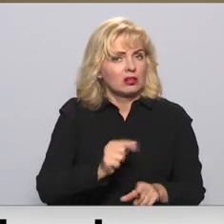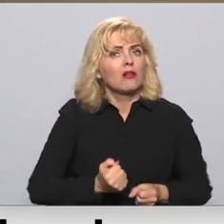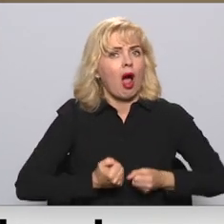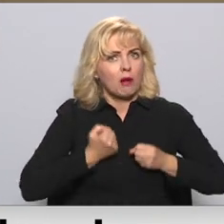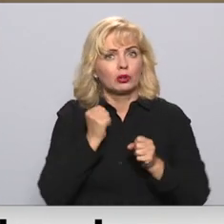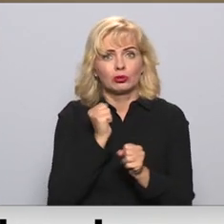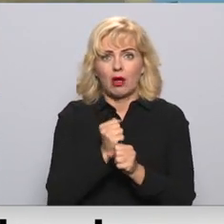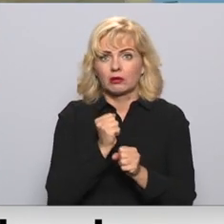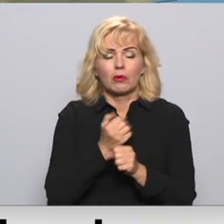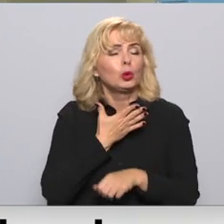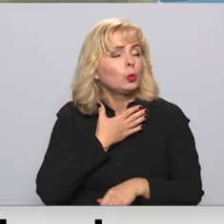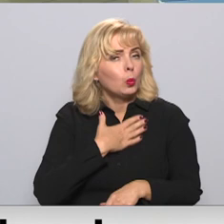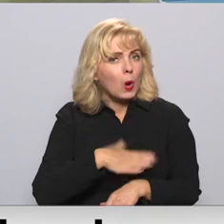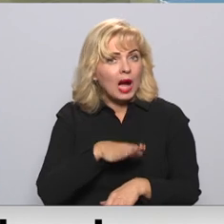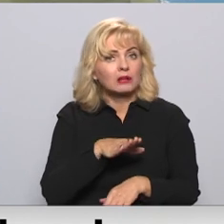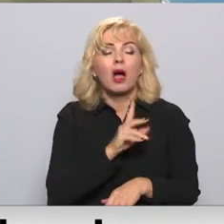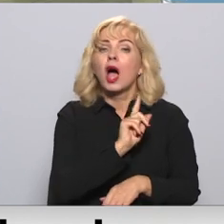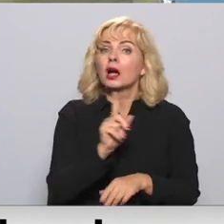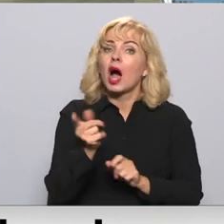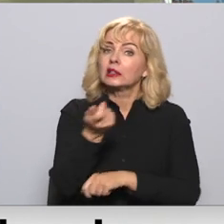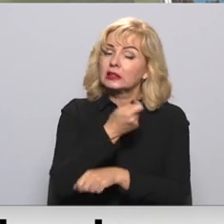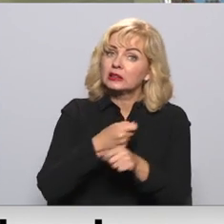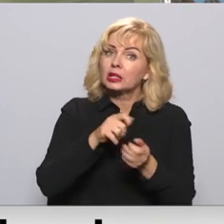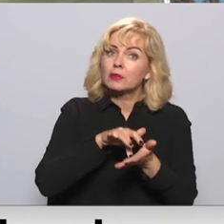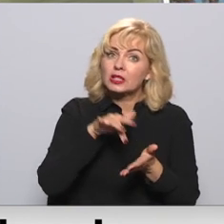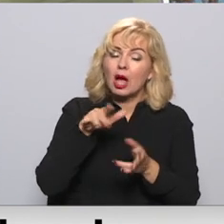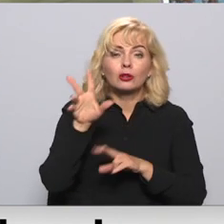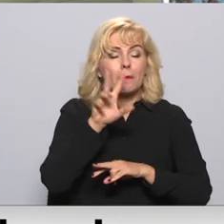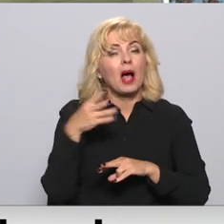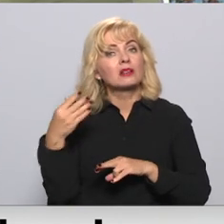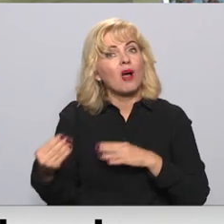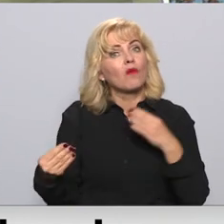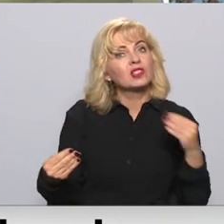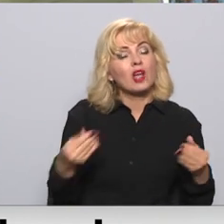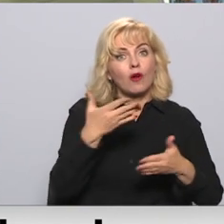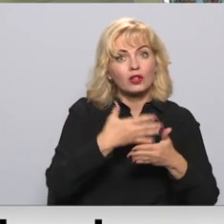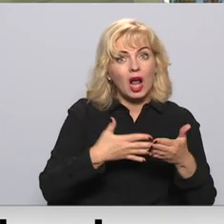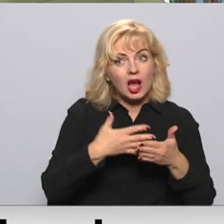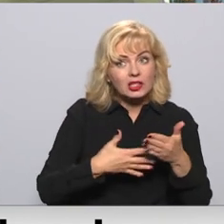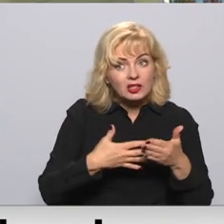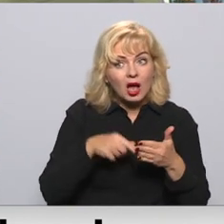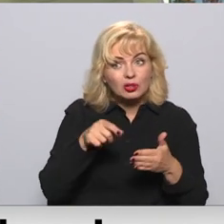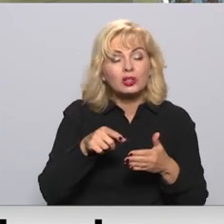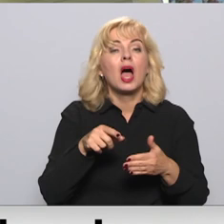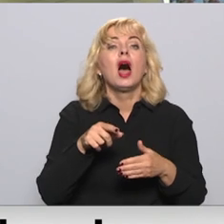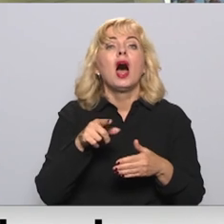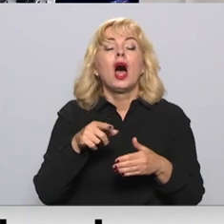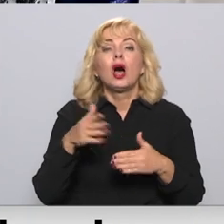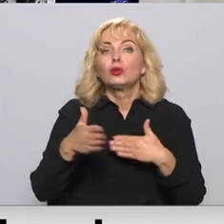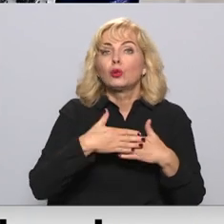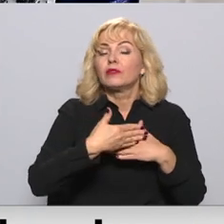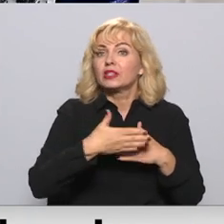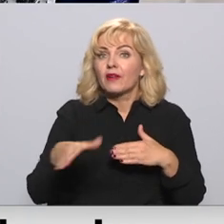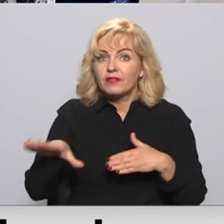darbu ļoti. Katrs tizniecības centrs gan meklēja savu risinājumu. Tā valdēks centrā visas durvis atvērts